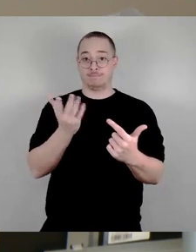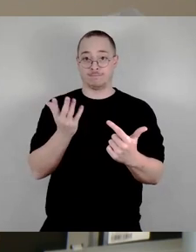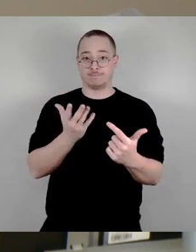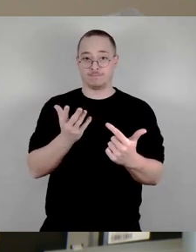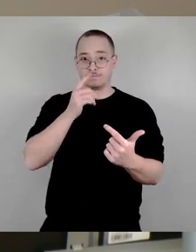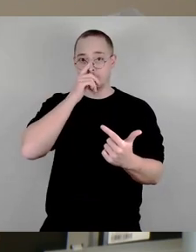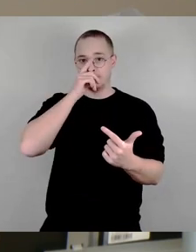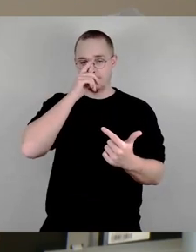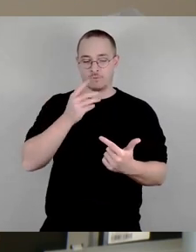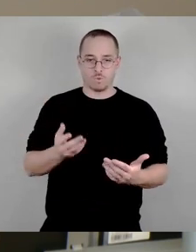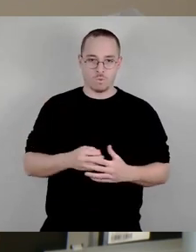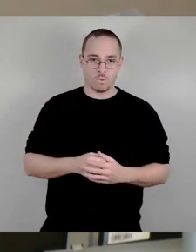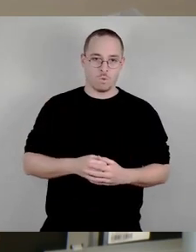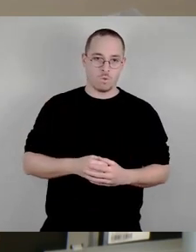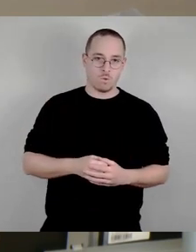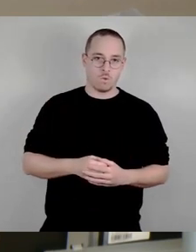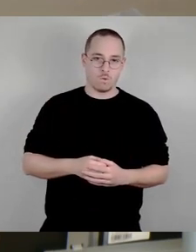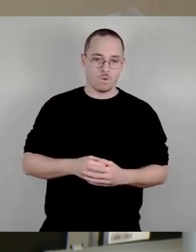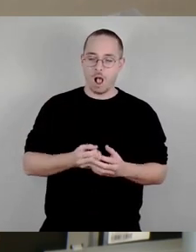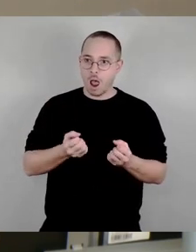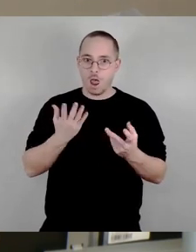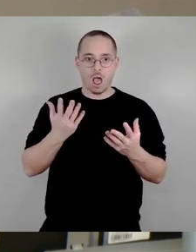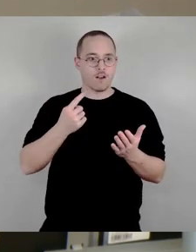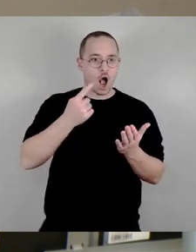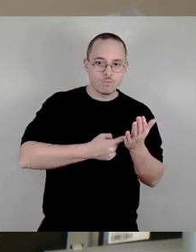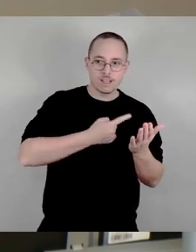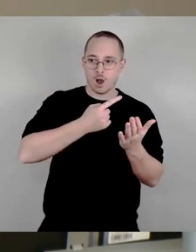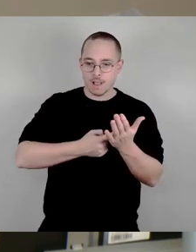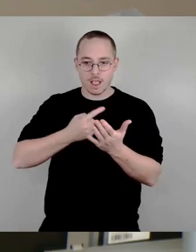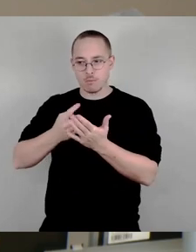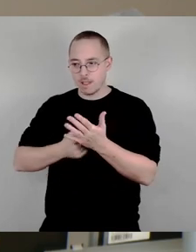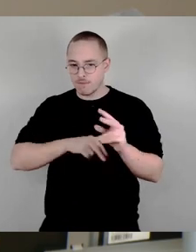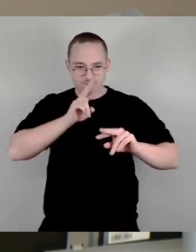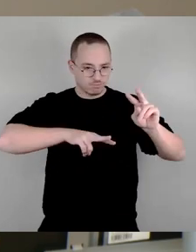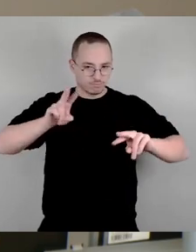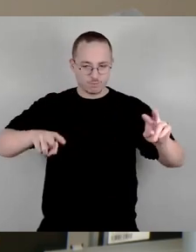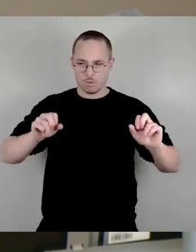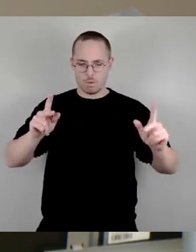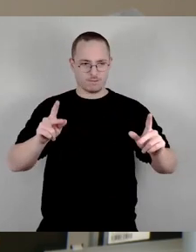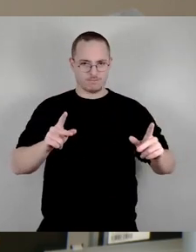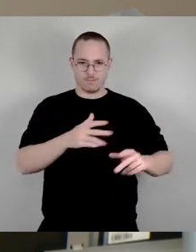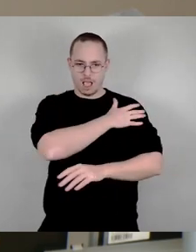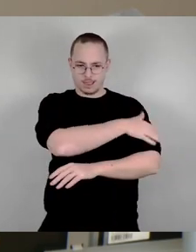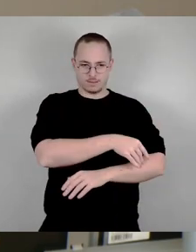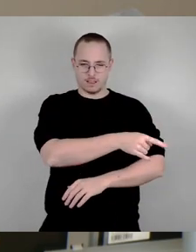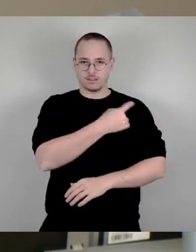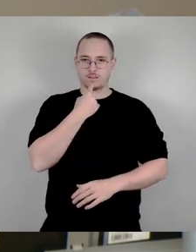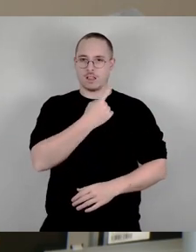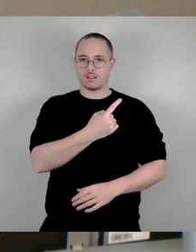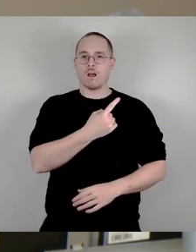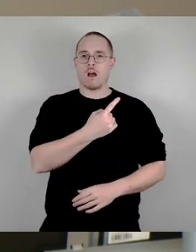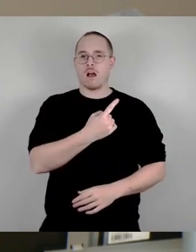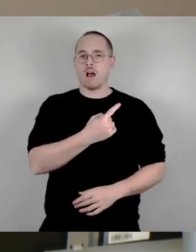logischerweise die ganzen Argumente nicht zusammen. Da wird auf der einen Seite gesagt, die Grundstücke sind ganz viel wert,